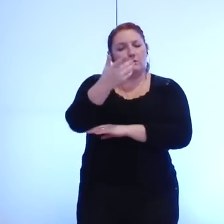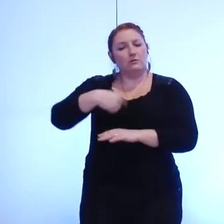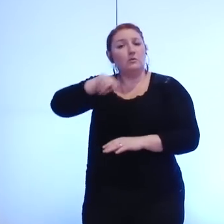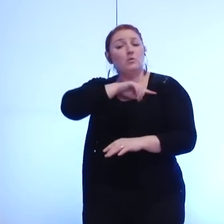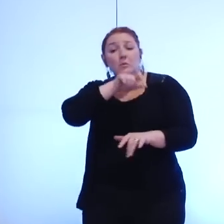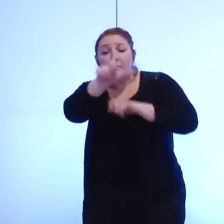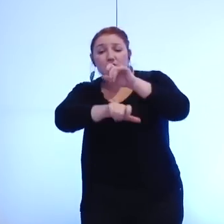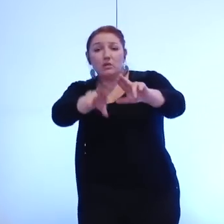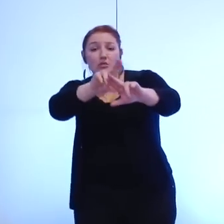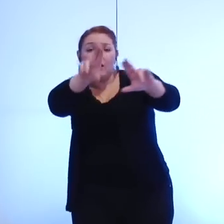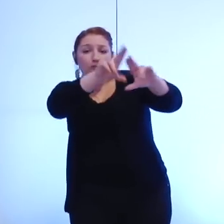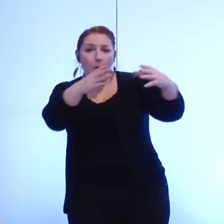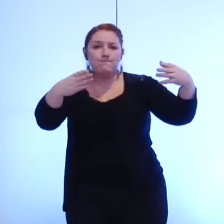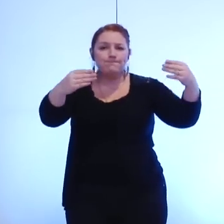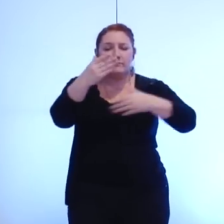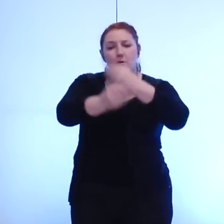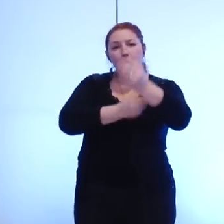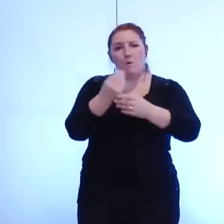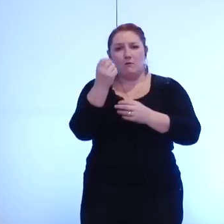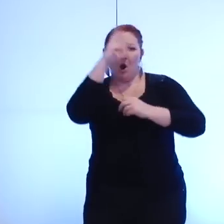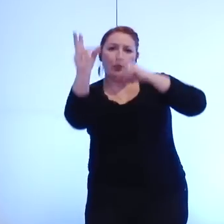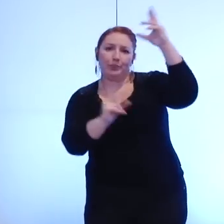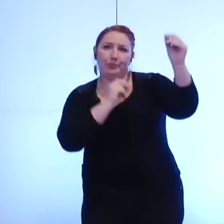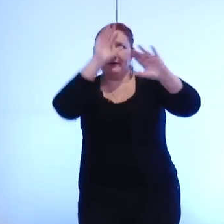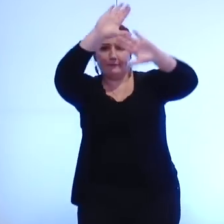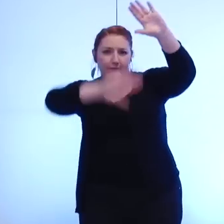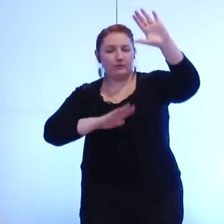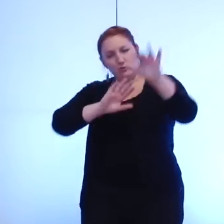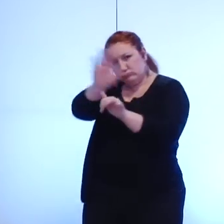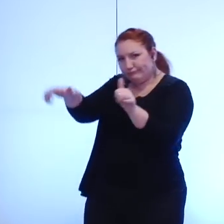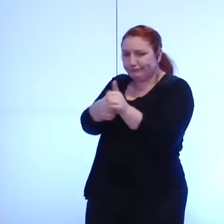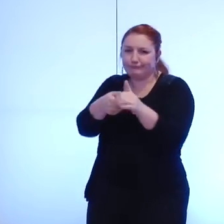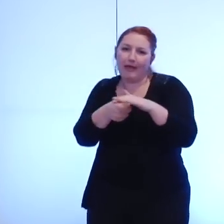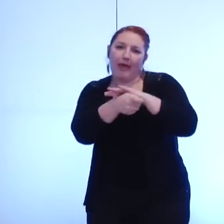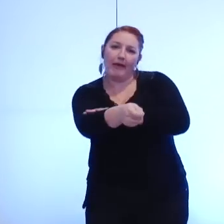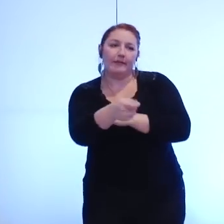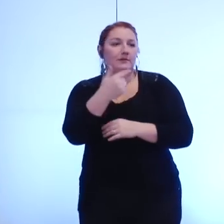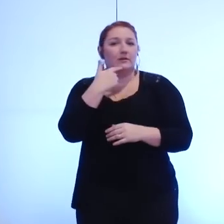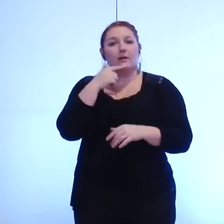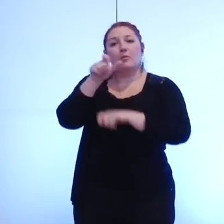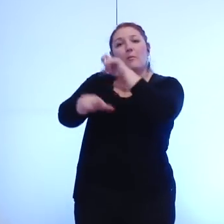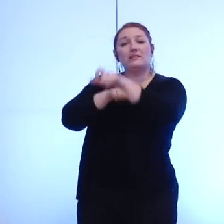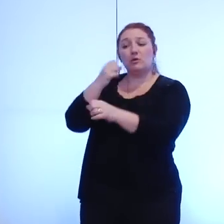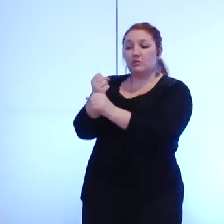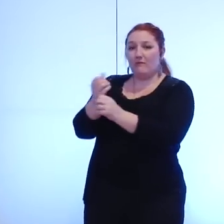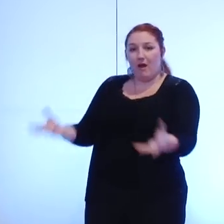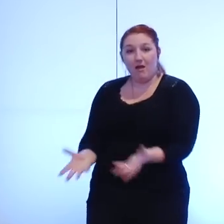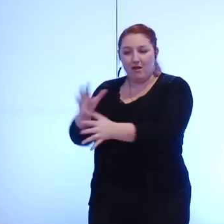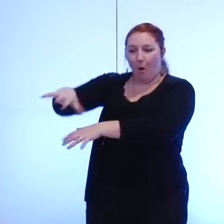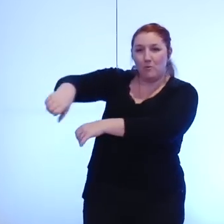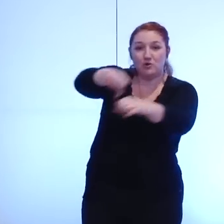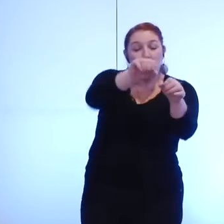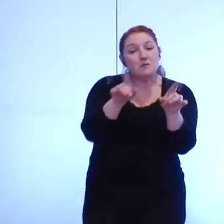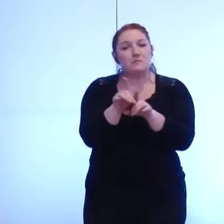végétalisation de leurs façades. C'est notamment bon pour l'emploi local et également bon pour l'embellissement de la ville et pour l